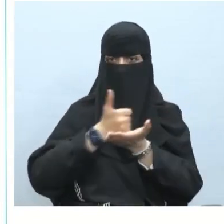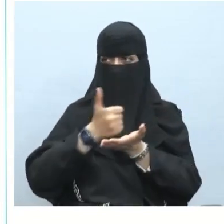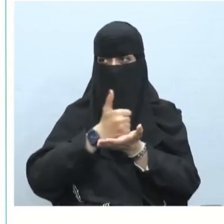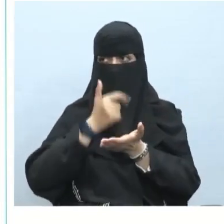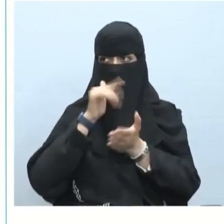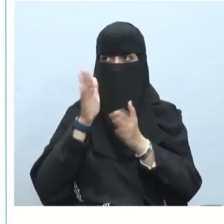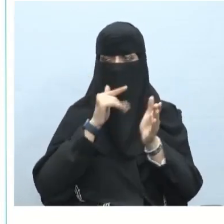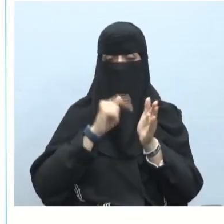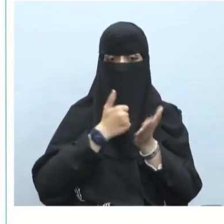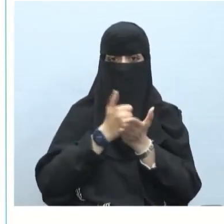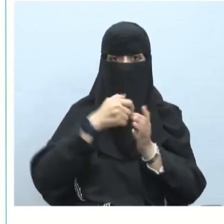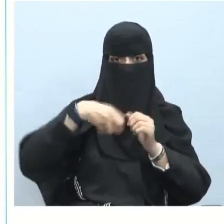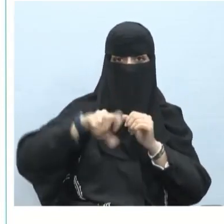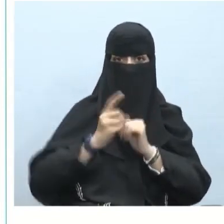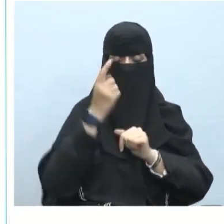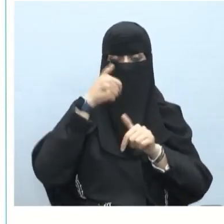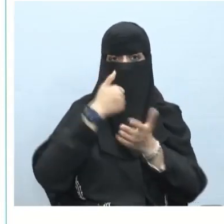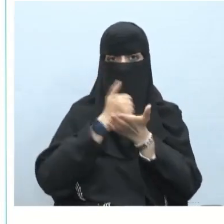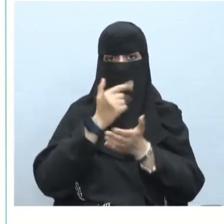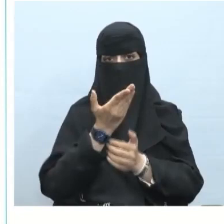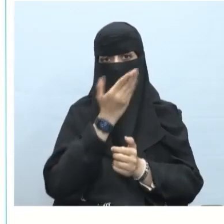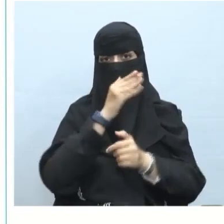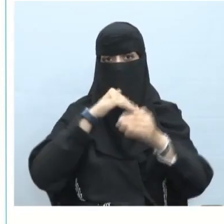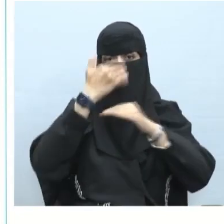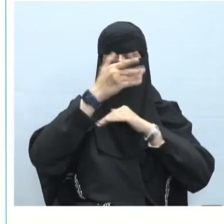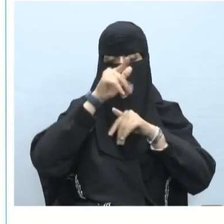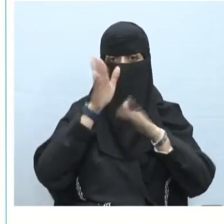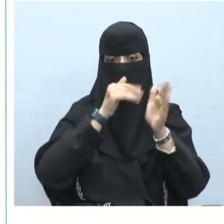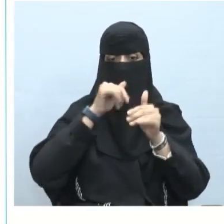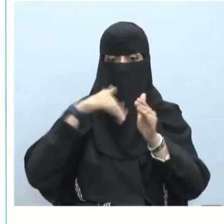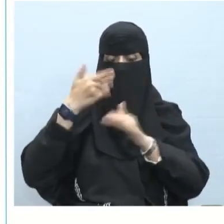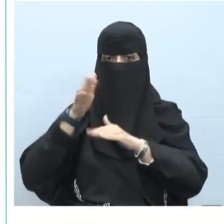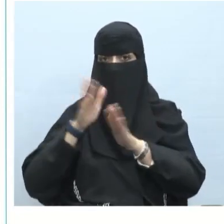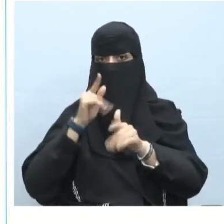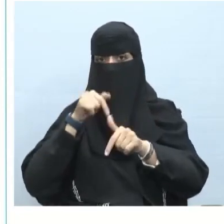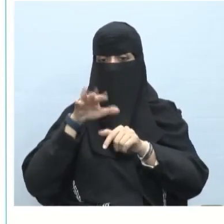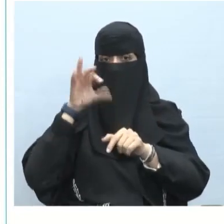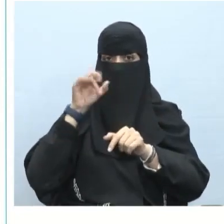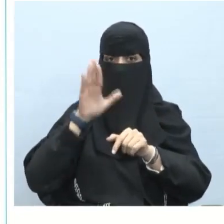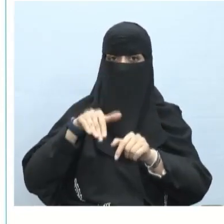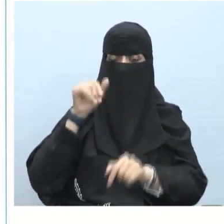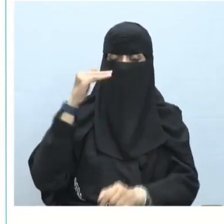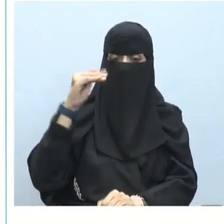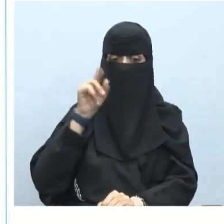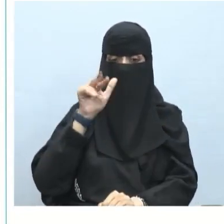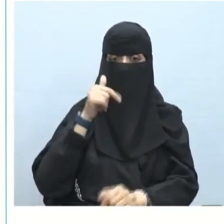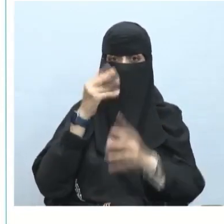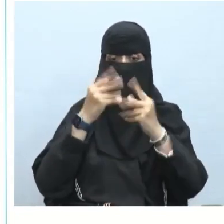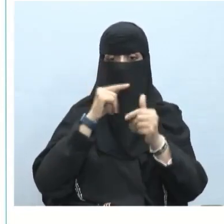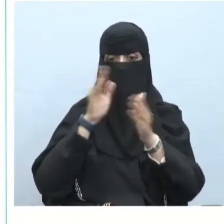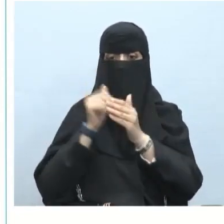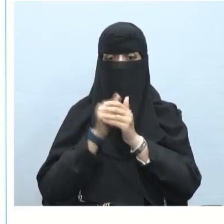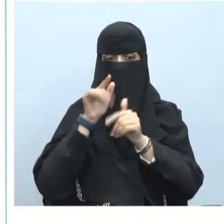الأسلوب الأول أو الجزء الأول من أسلوب العطف وهو المعطوف عليك ثم بعد ذلك يأتي حرف العطف المناسب ثم